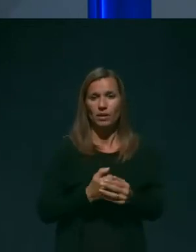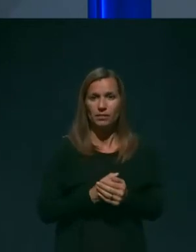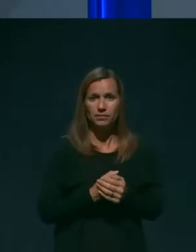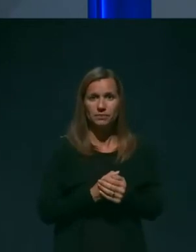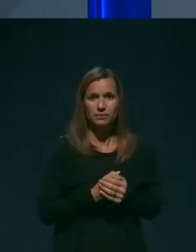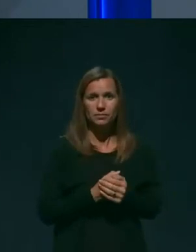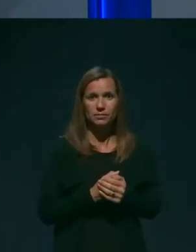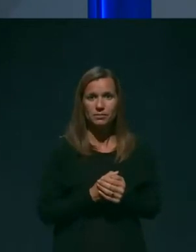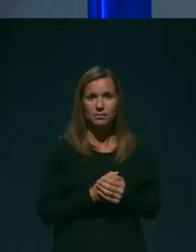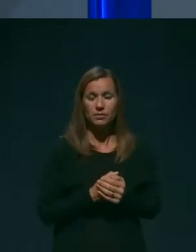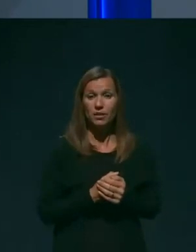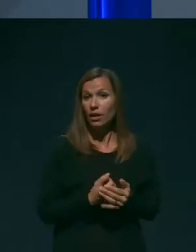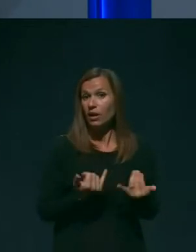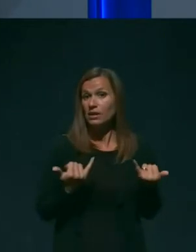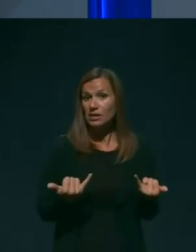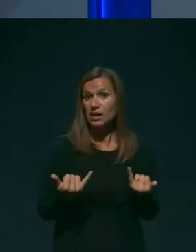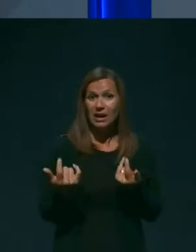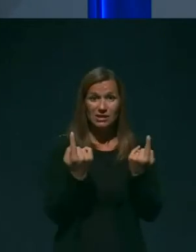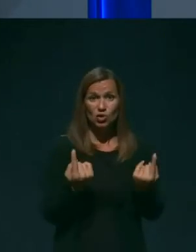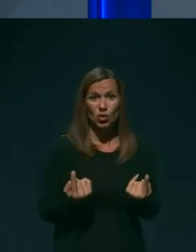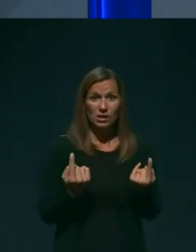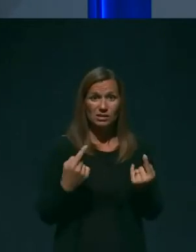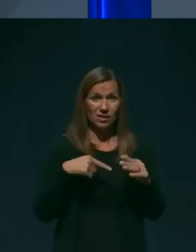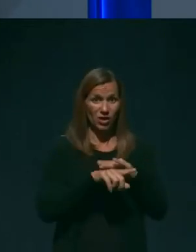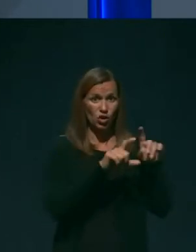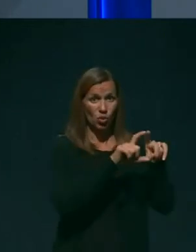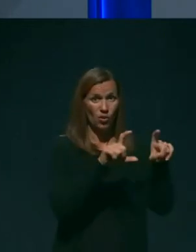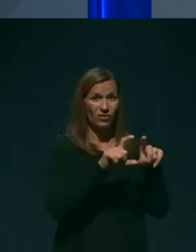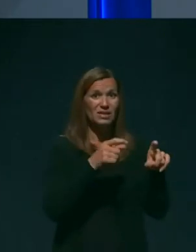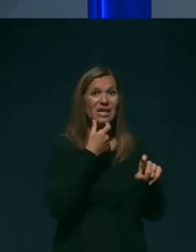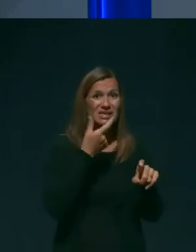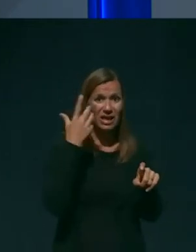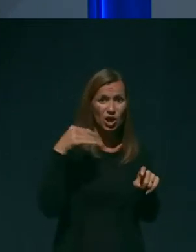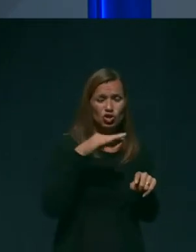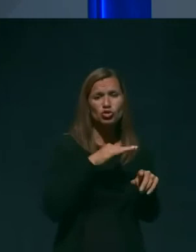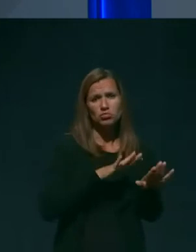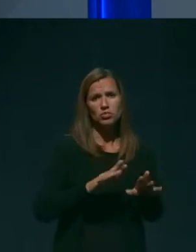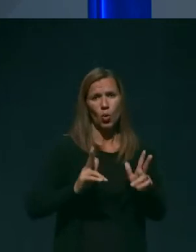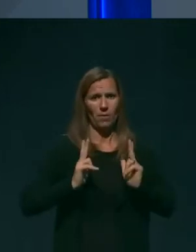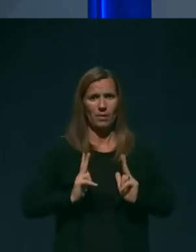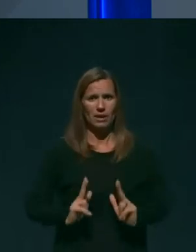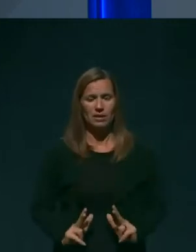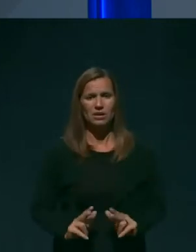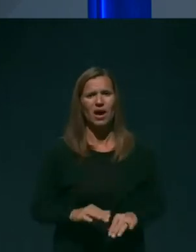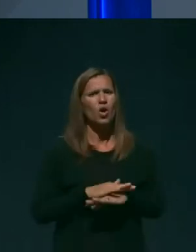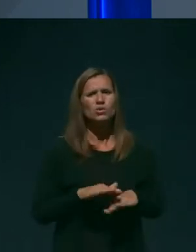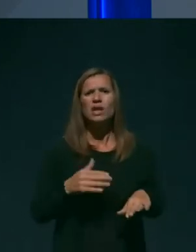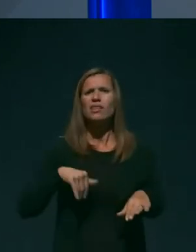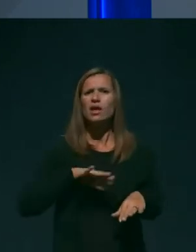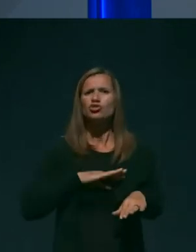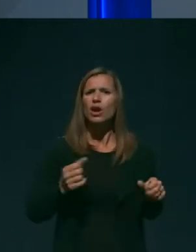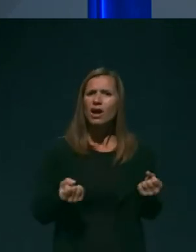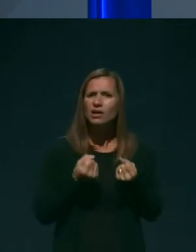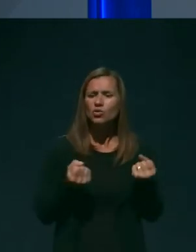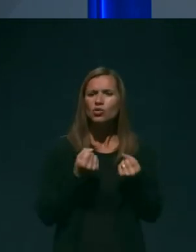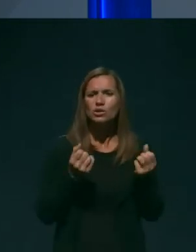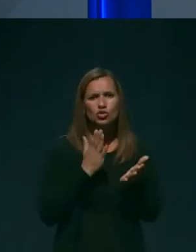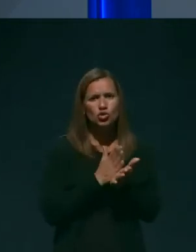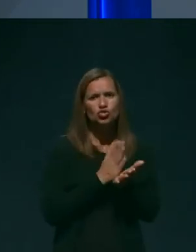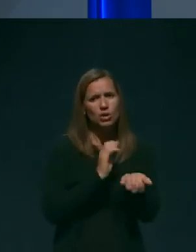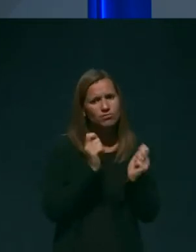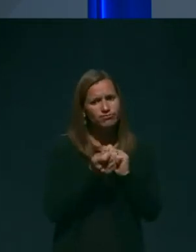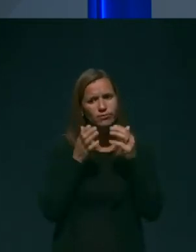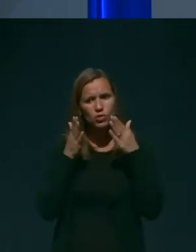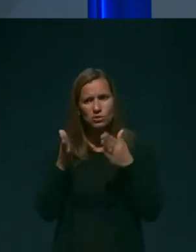Sedaj se stanje v domovih za starejše umerja. Vse naše aktivnosti so že usmerjene v